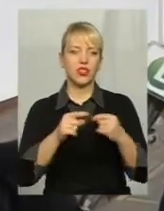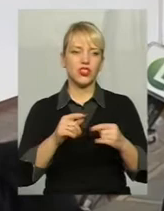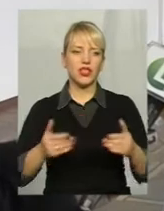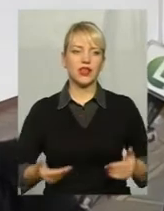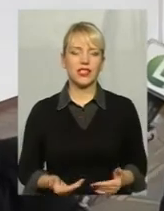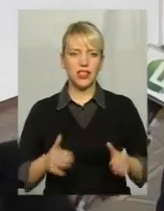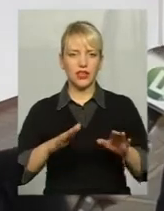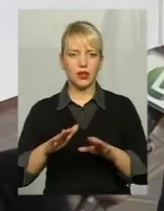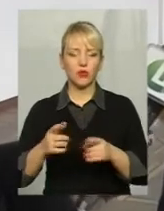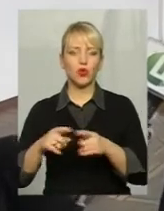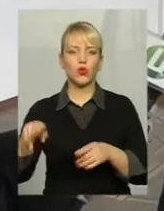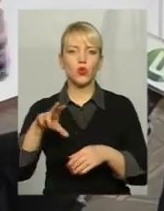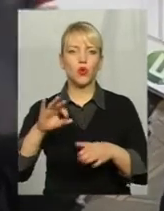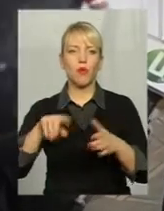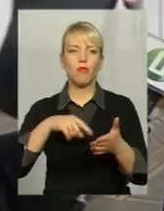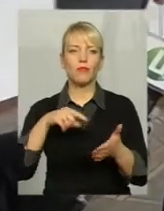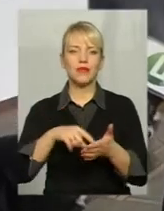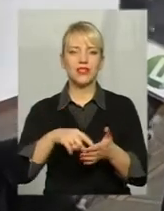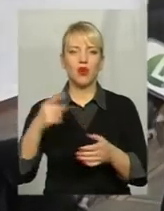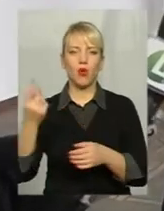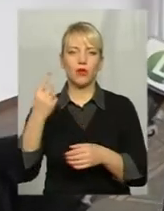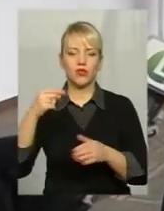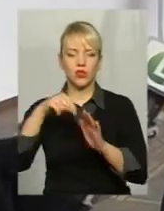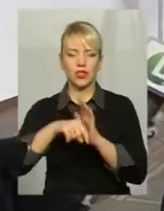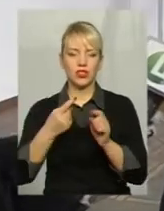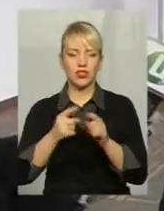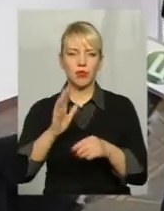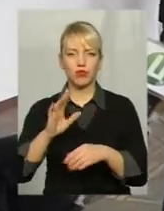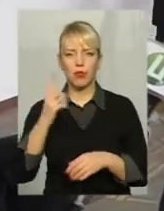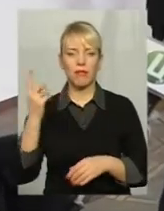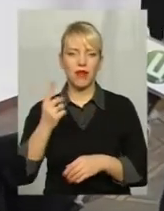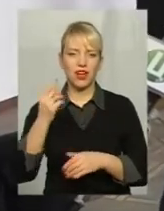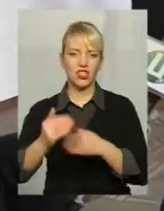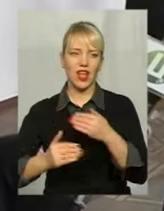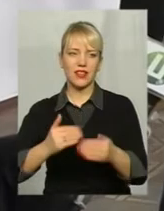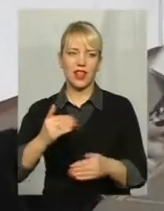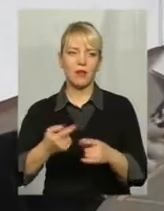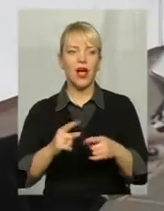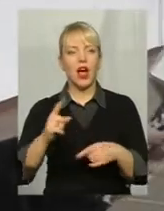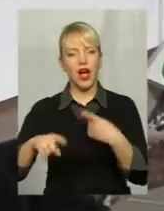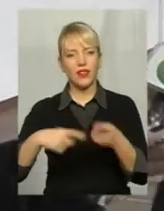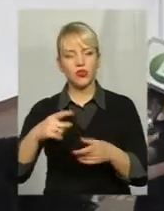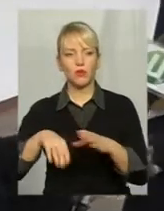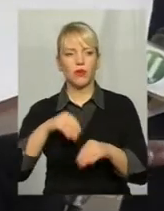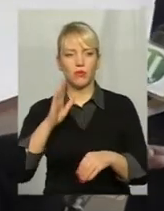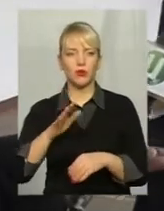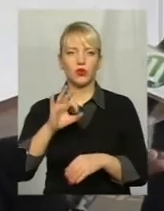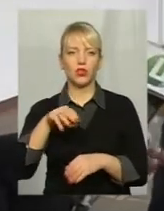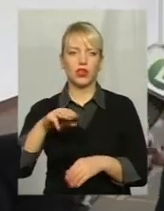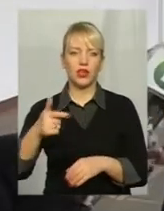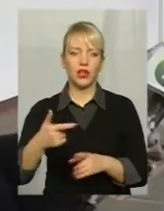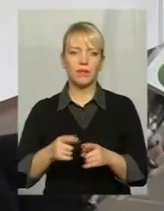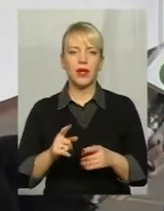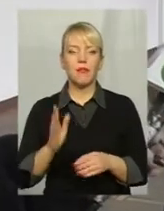пунктів до міста обласного значення Це буде перший етап, а вже в наступній виборі буде вибори як ОТГ Перспективно це